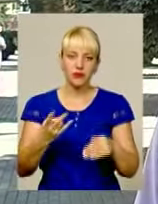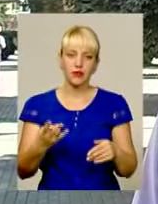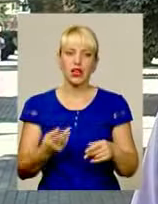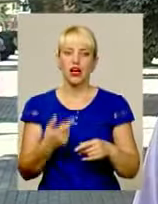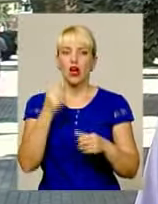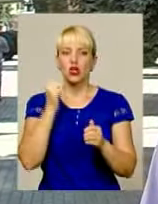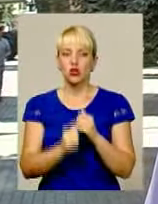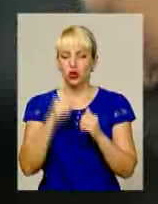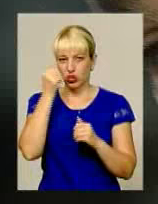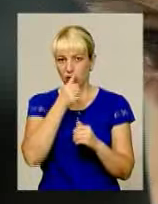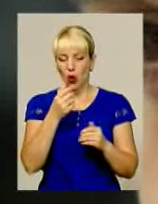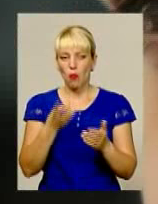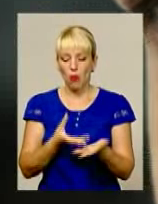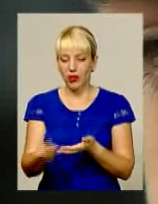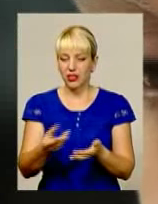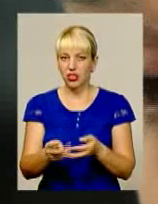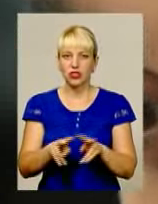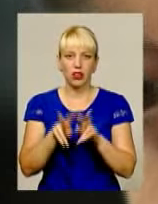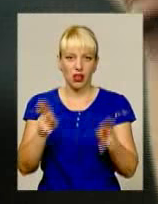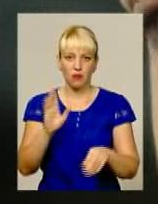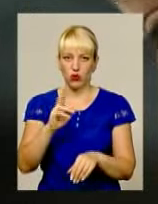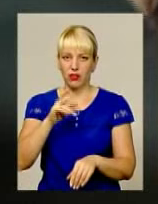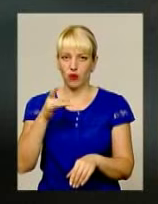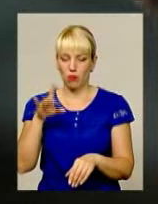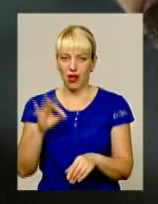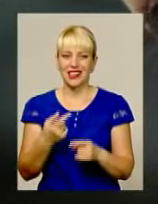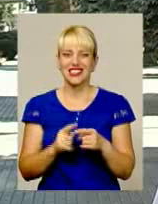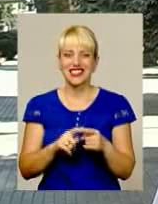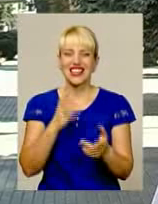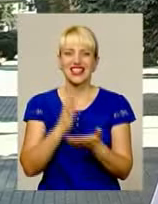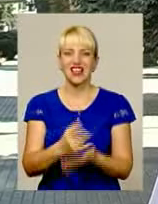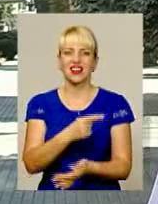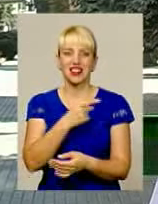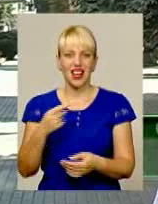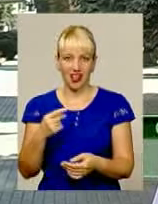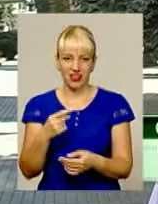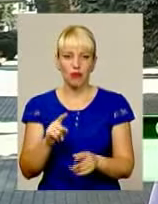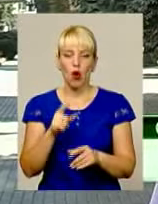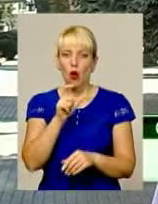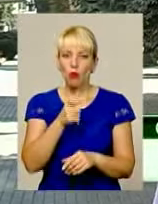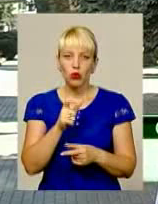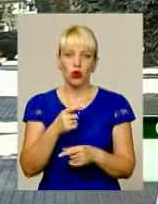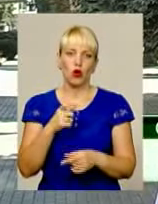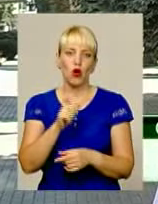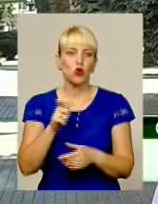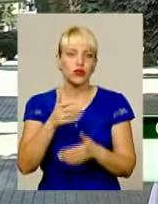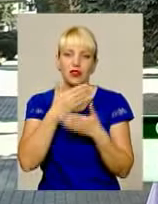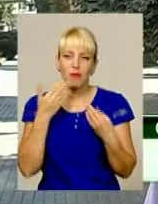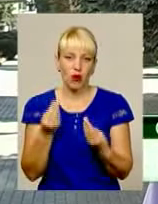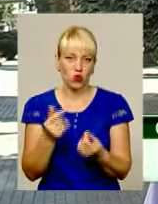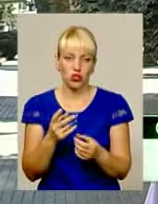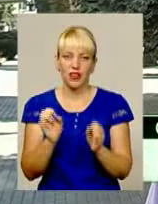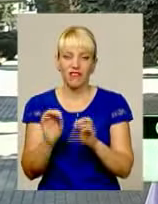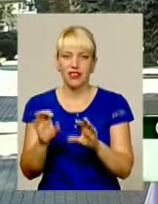лінятися до цін європейських. Це є, з іншої сторони, негатив, бо люди дійсно не мають на це гроші і віддають останні,